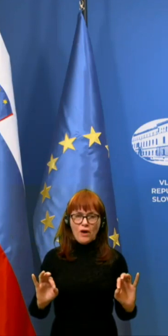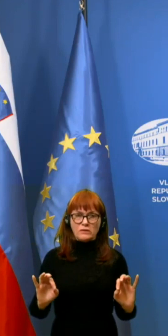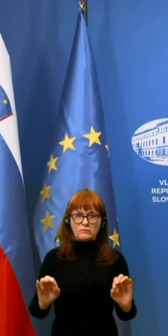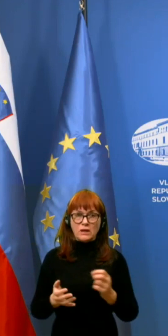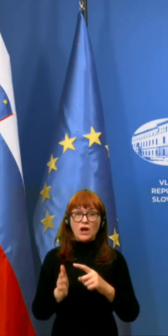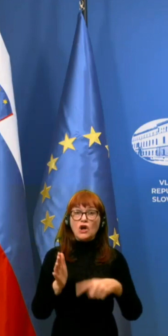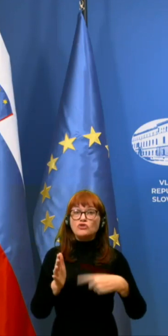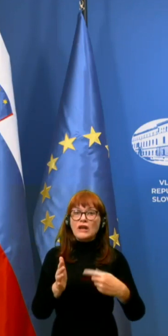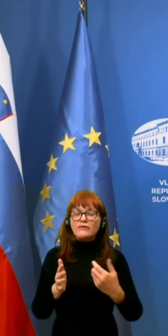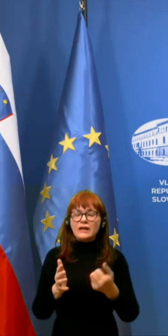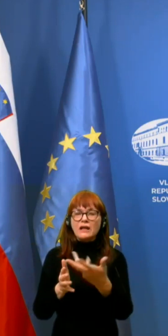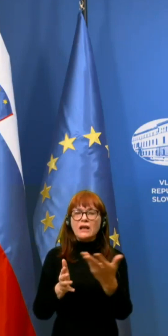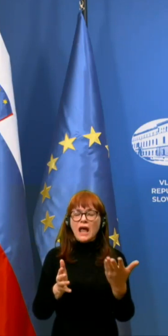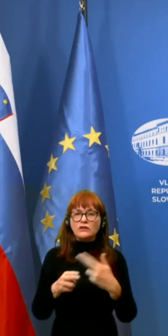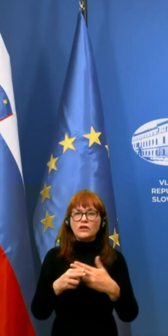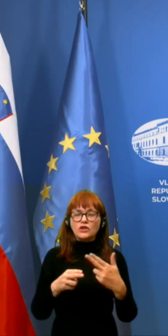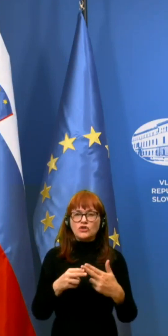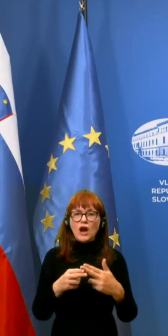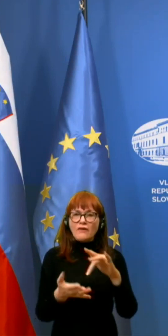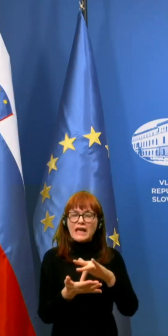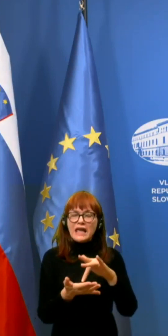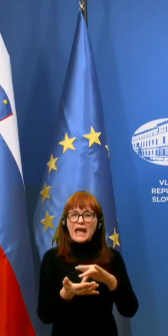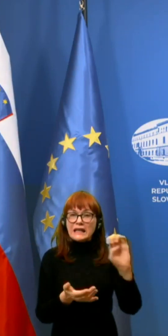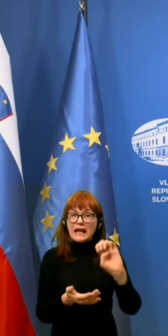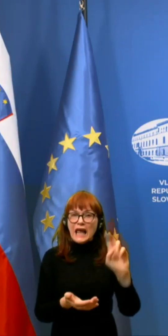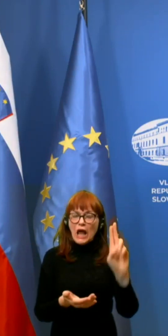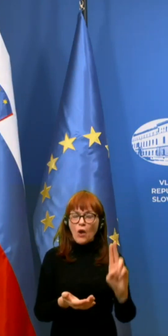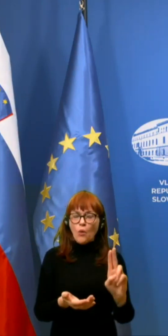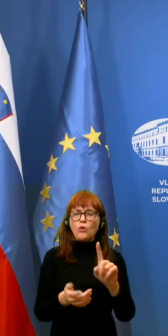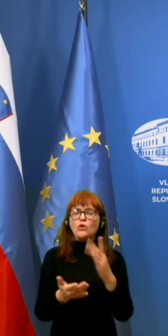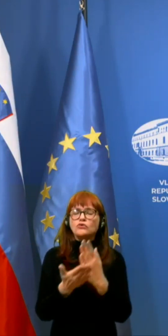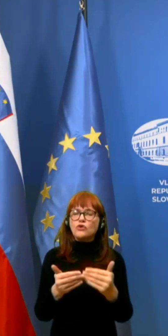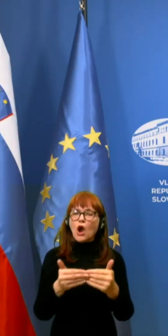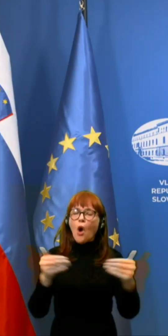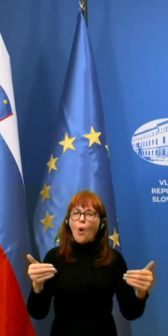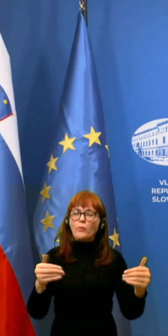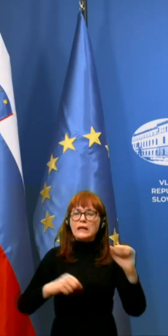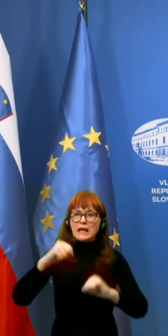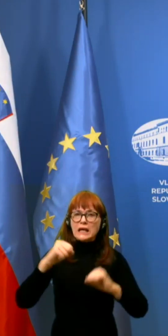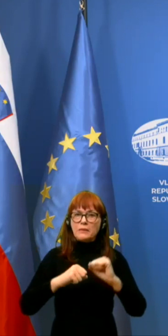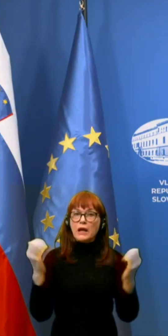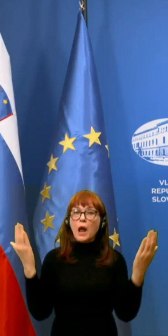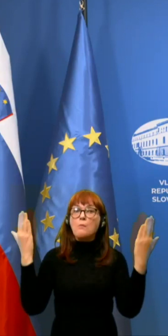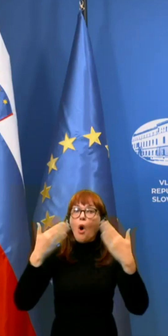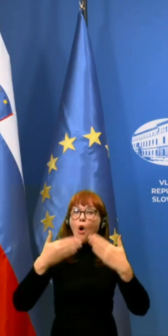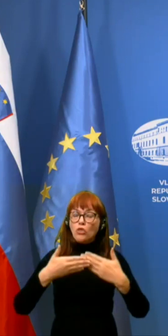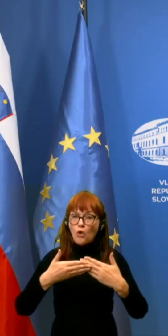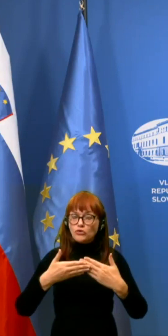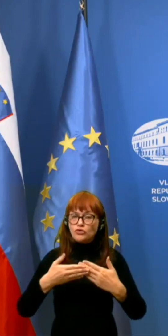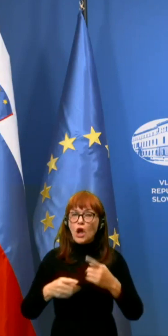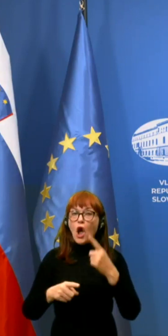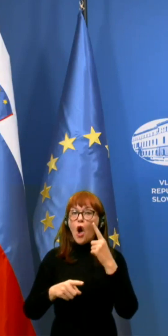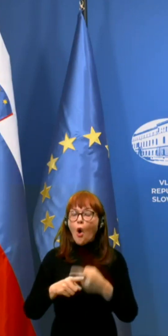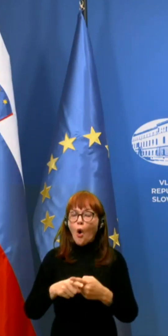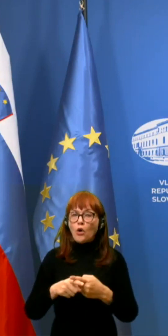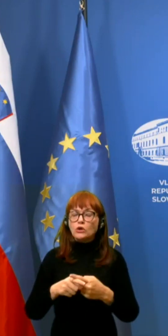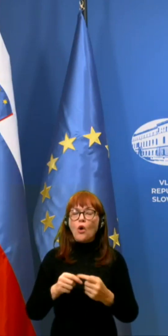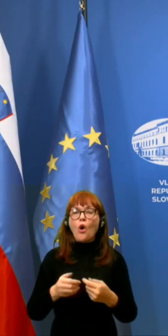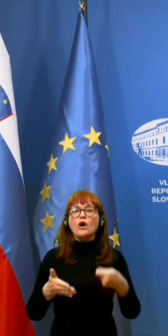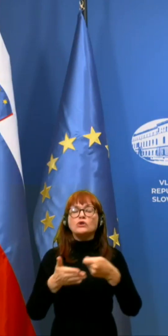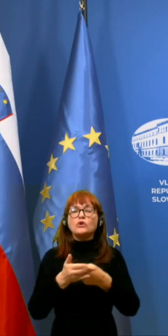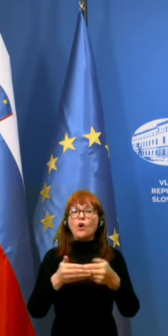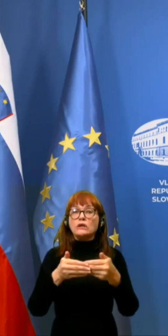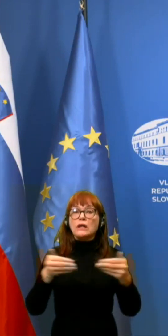Številne države jedrne Evropske unije so namreč že omejile gibanje po noči. Odlok, ki dodatno zamejuje